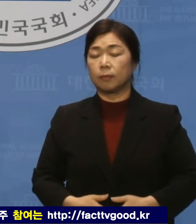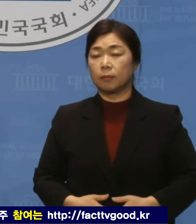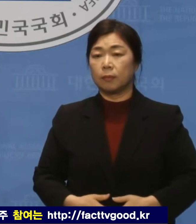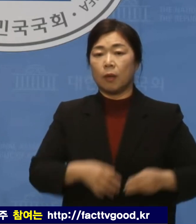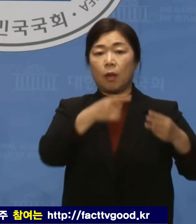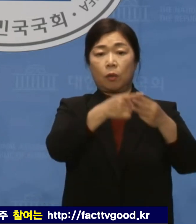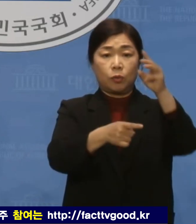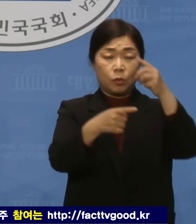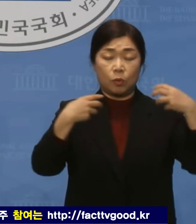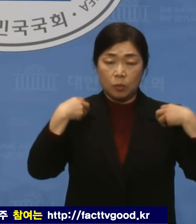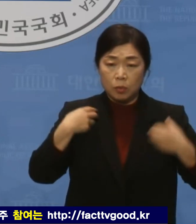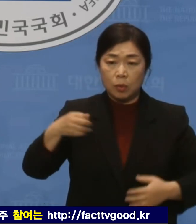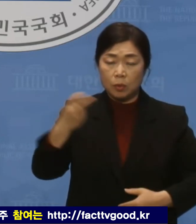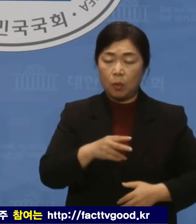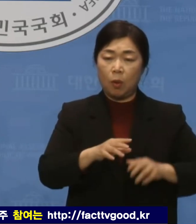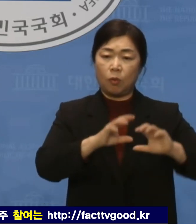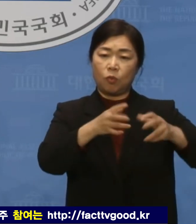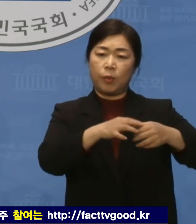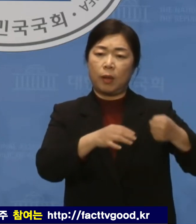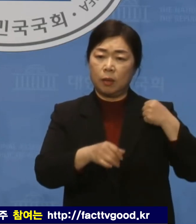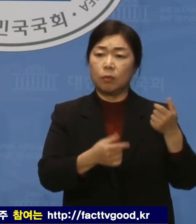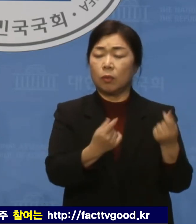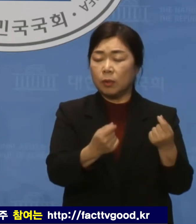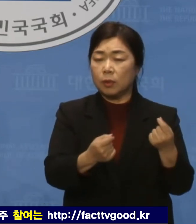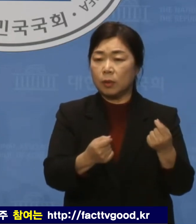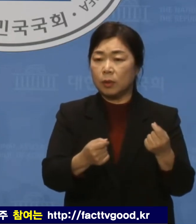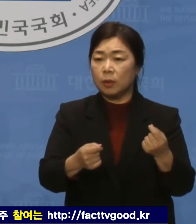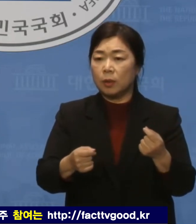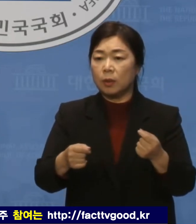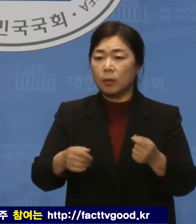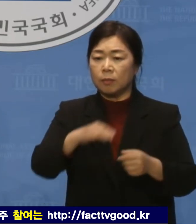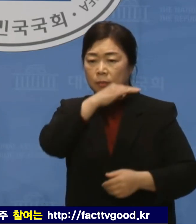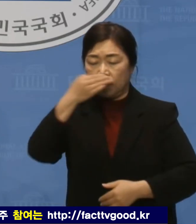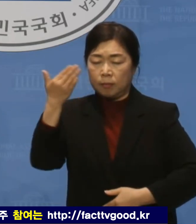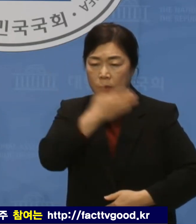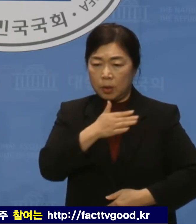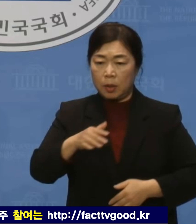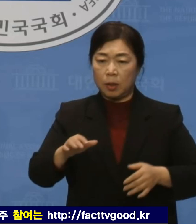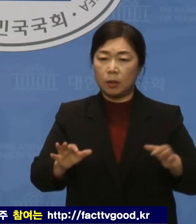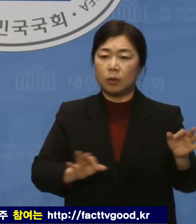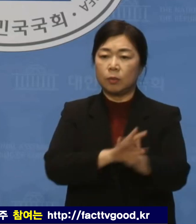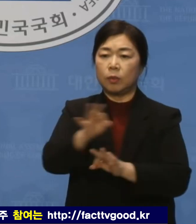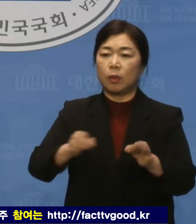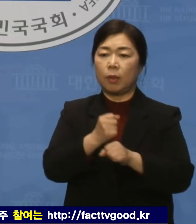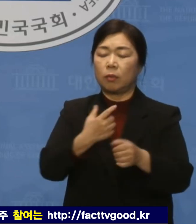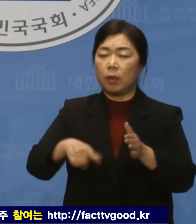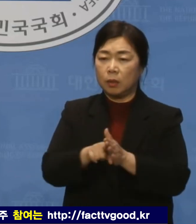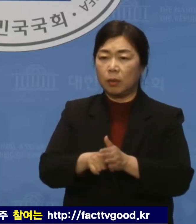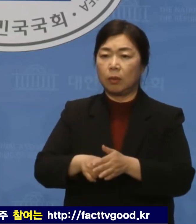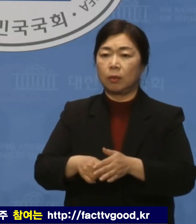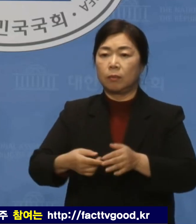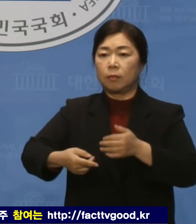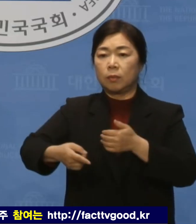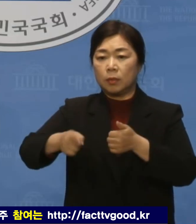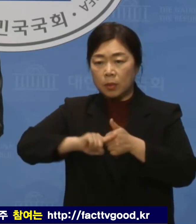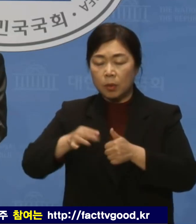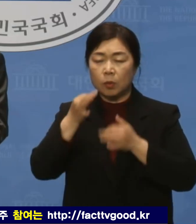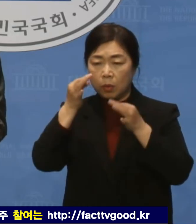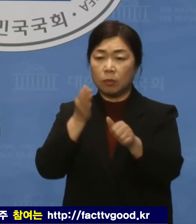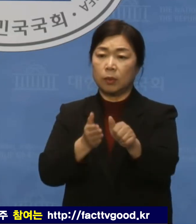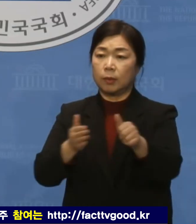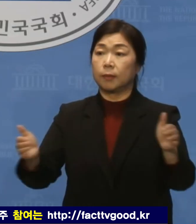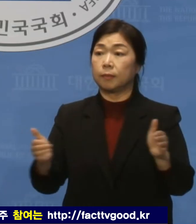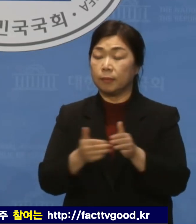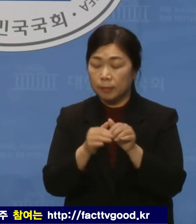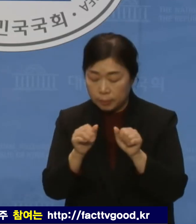공정한 금융시장을 만들기 위한 제도 개선에 적극 동참하기 바랍니다. 이상입니다.